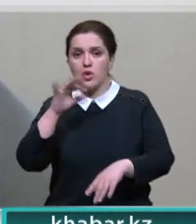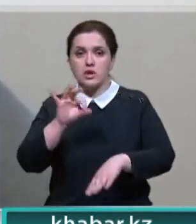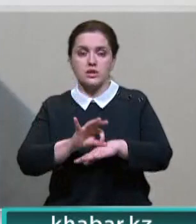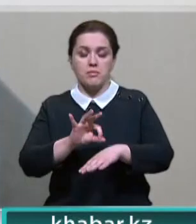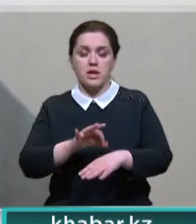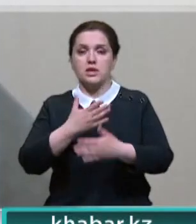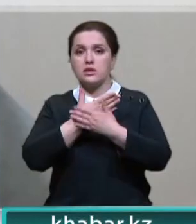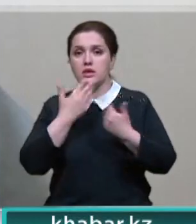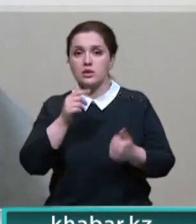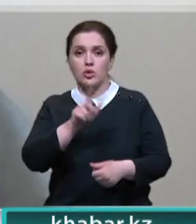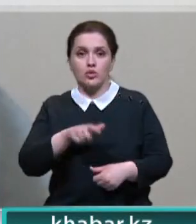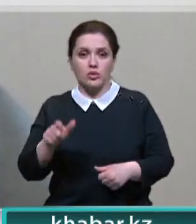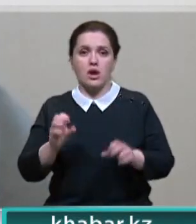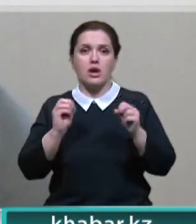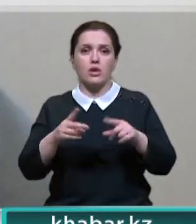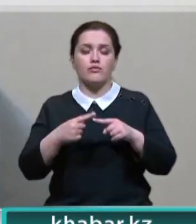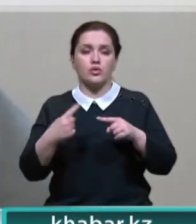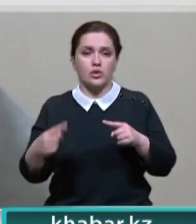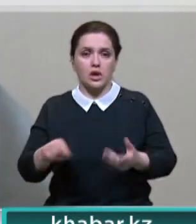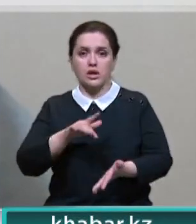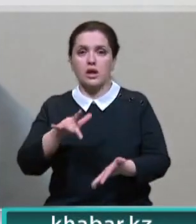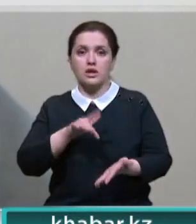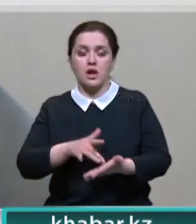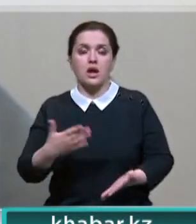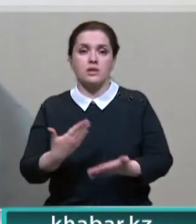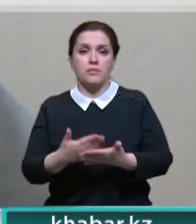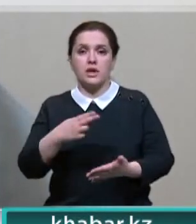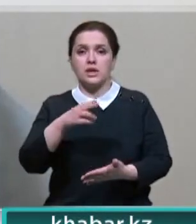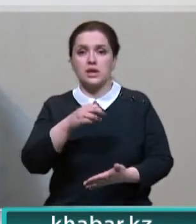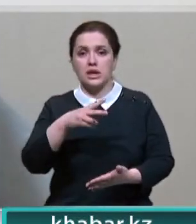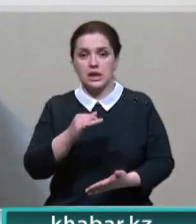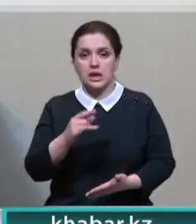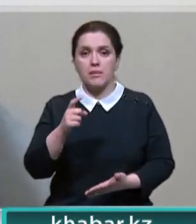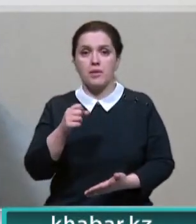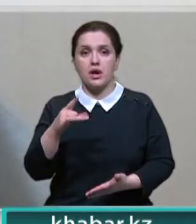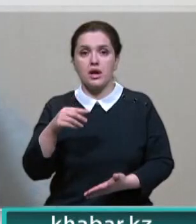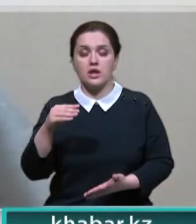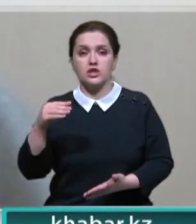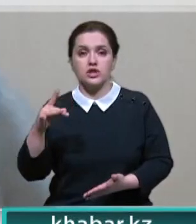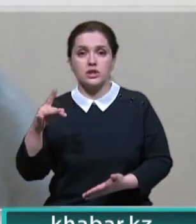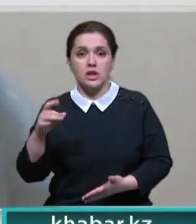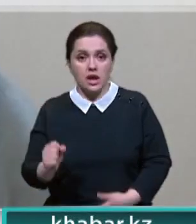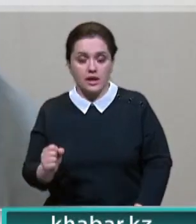нету людей, как в других штатах, как, например, Дели, Махараштра или Карнатека.